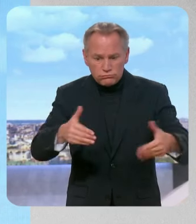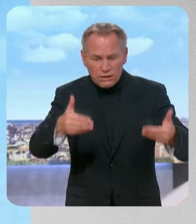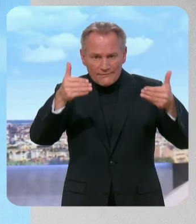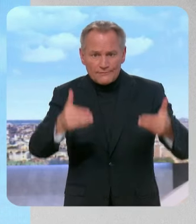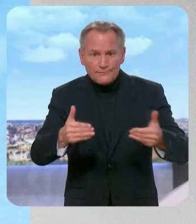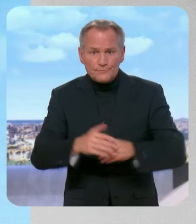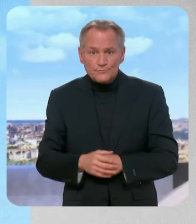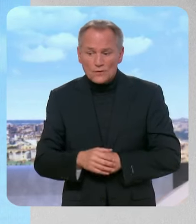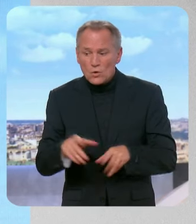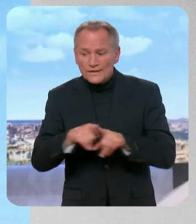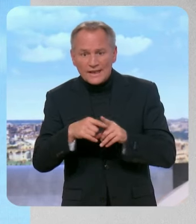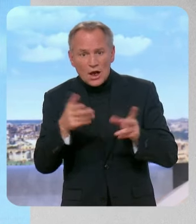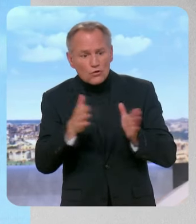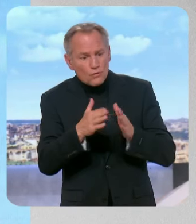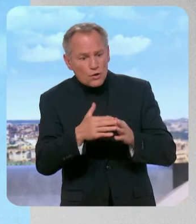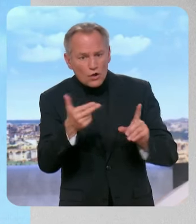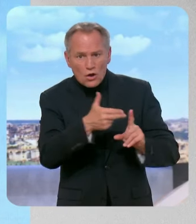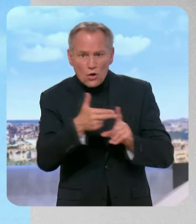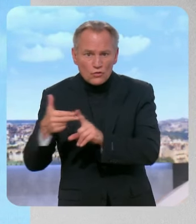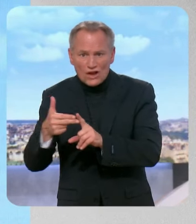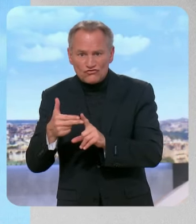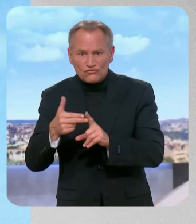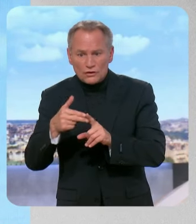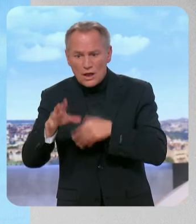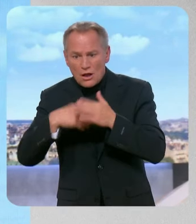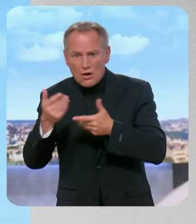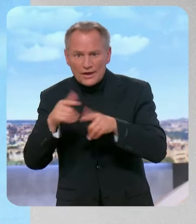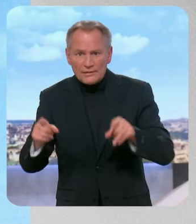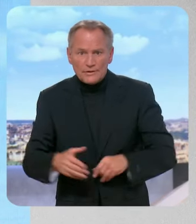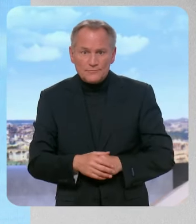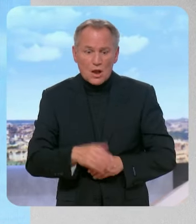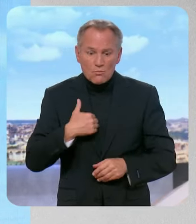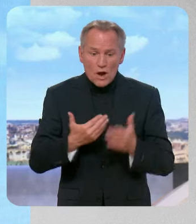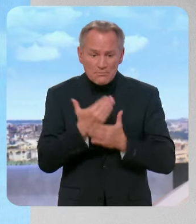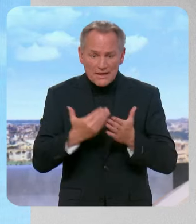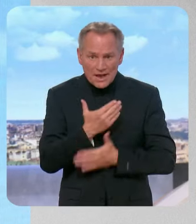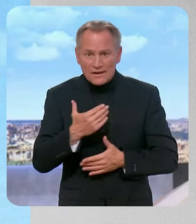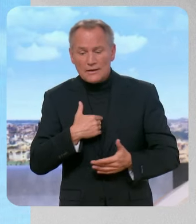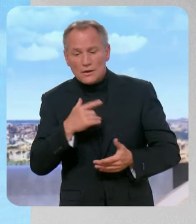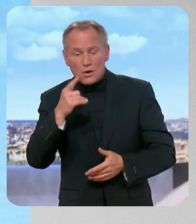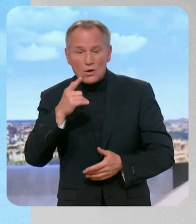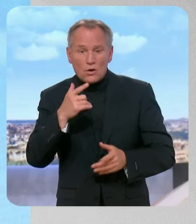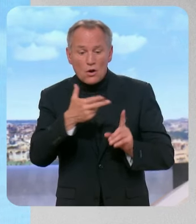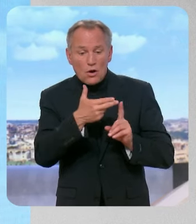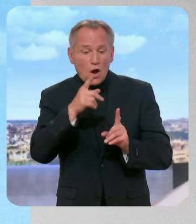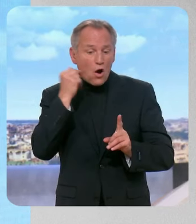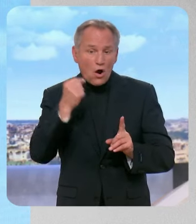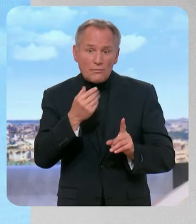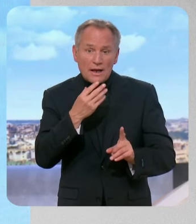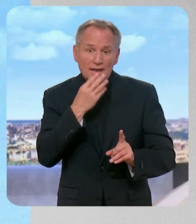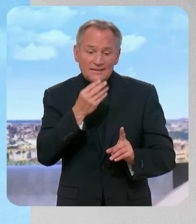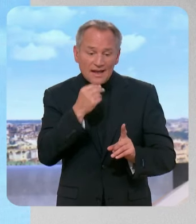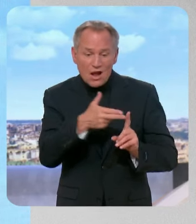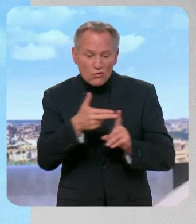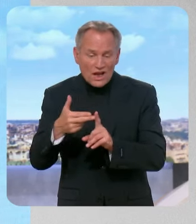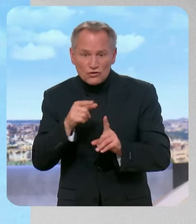otages ? Ce matin, un otage israélien que je parrainais, dont j'avais rencontré la famille, on a appris qu'il était mort. Sa femme était morte le